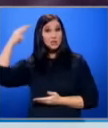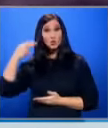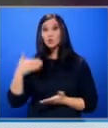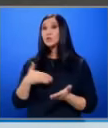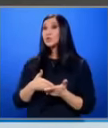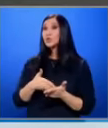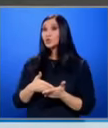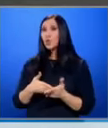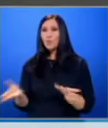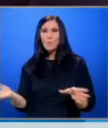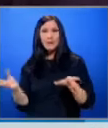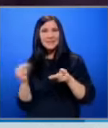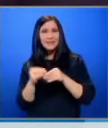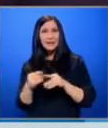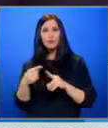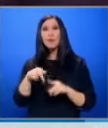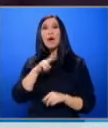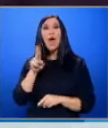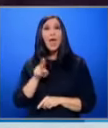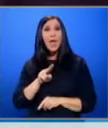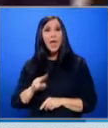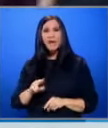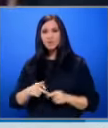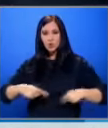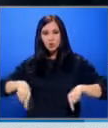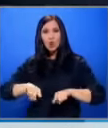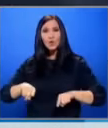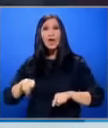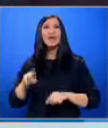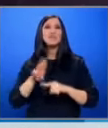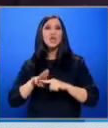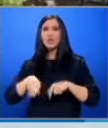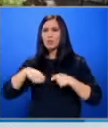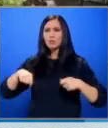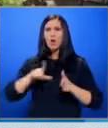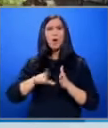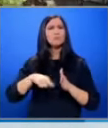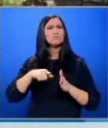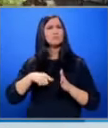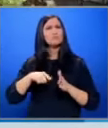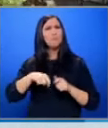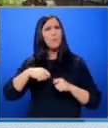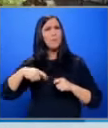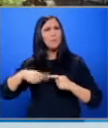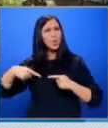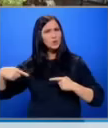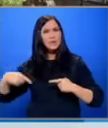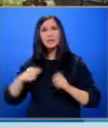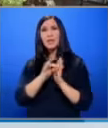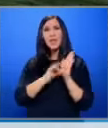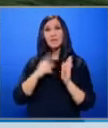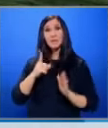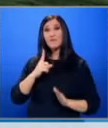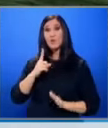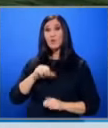Защото присъединяването към еврозоната и Шенген е един дълъг процес и датата 1 януари не е крайната